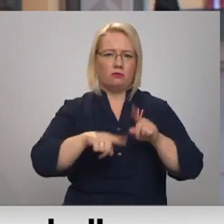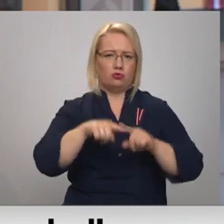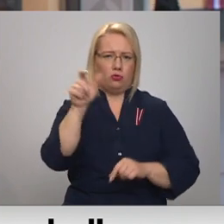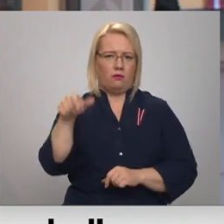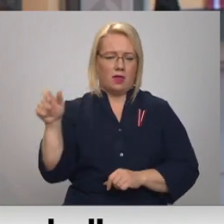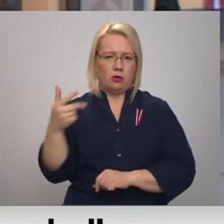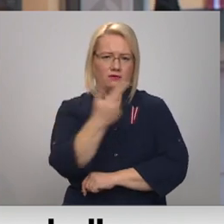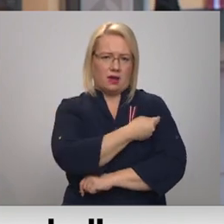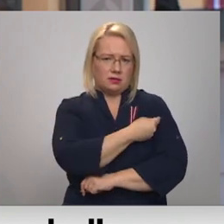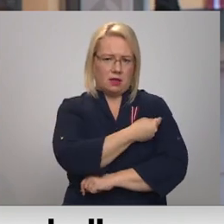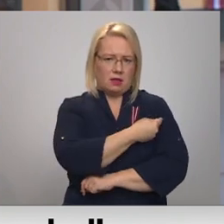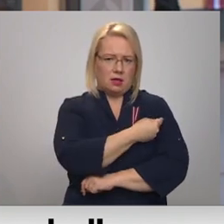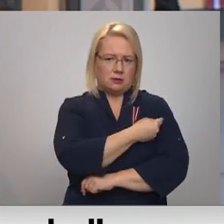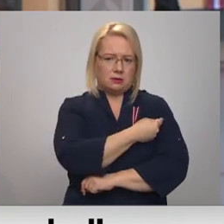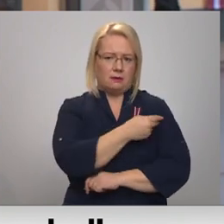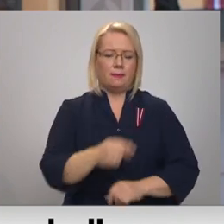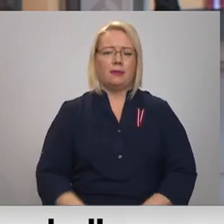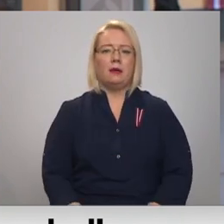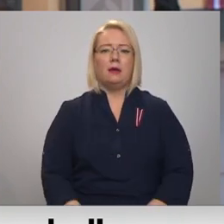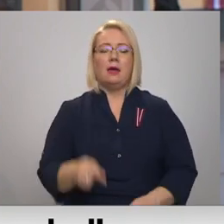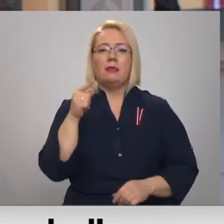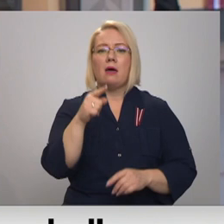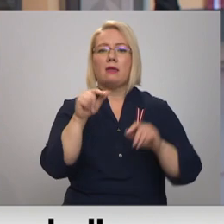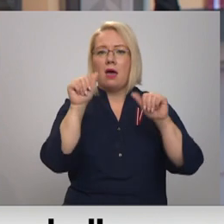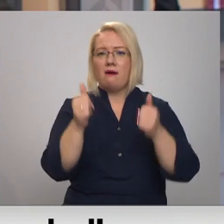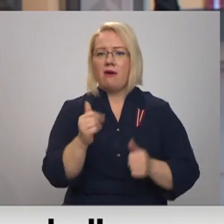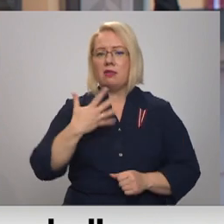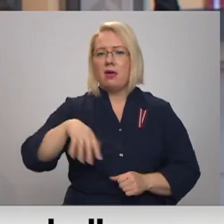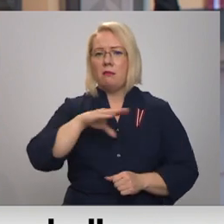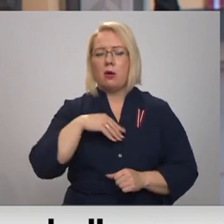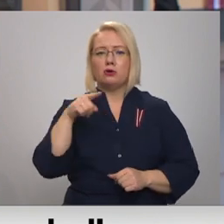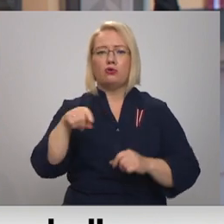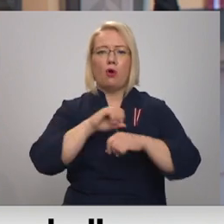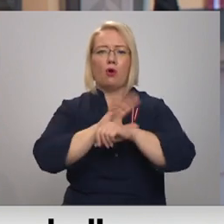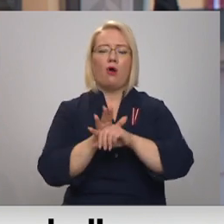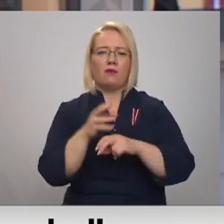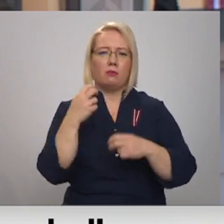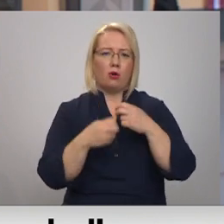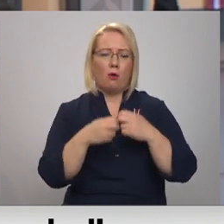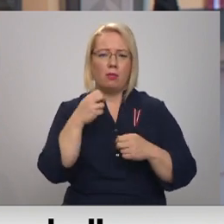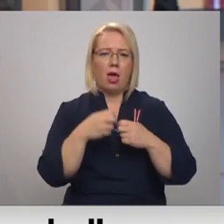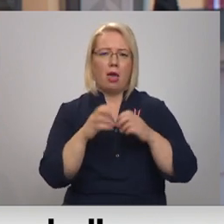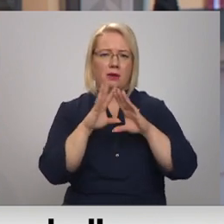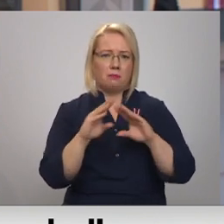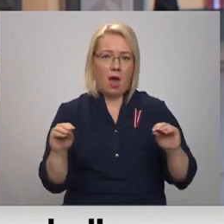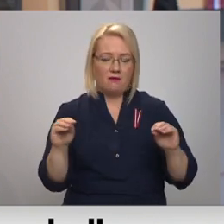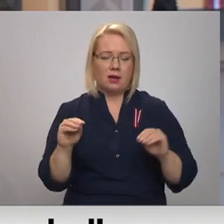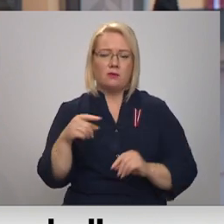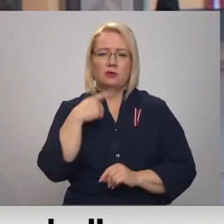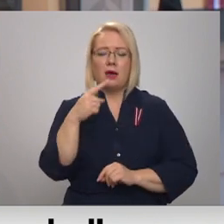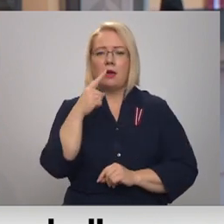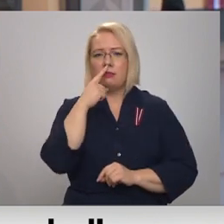vakcinēties. Tādā veidā mēs šo Covid krīzi arī pārvarēsim. Mēs redzam, ka